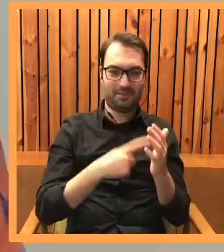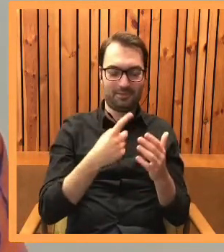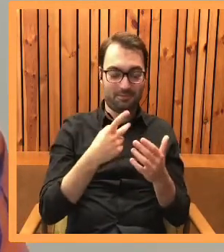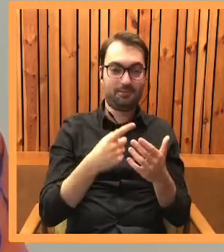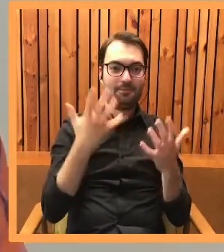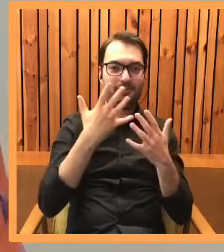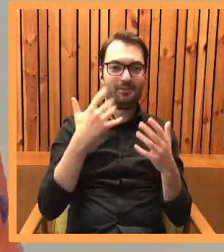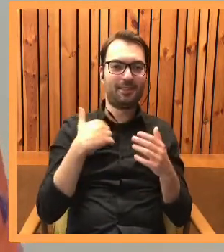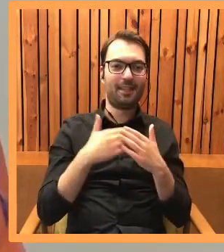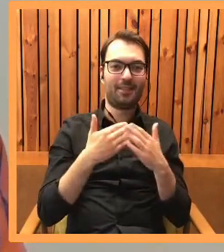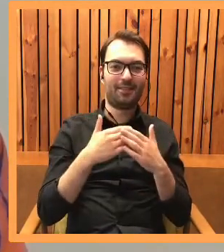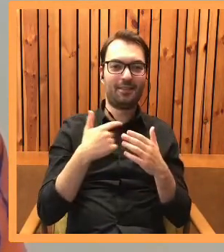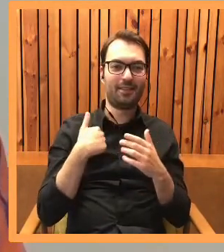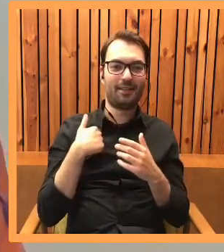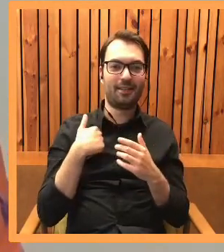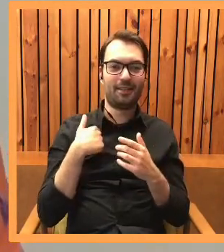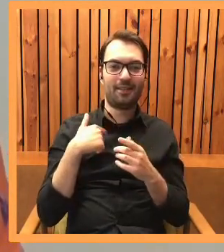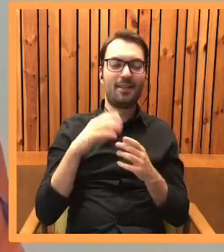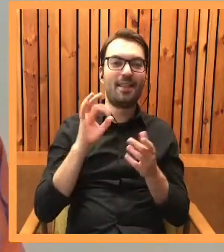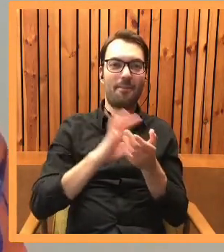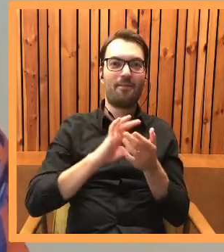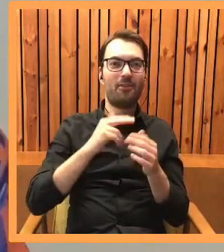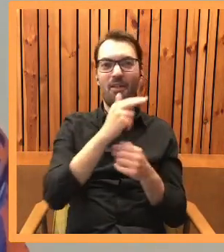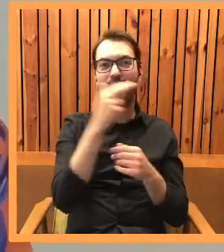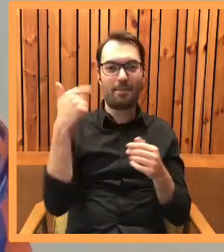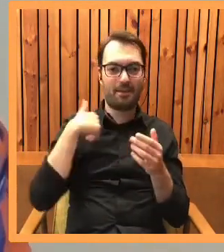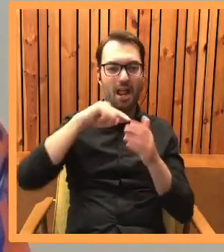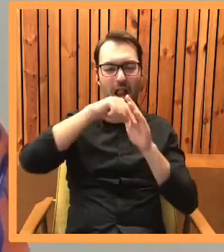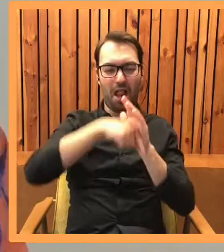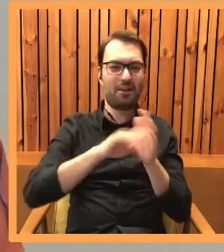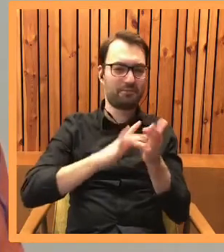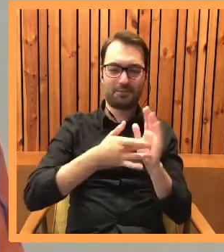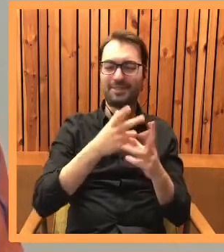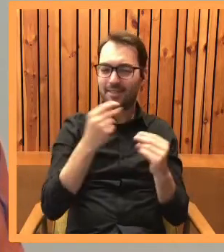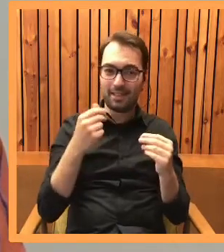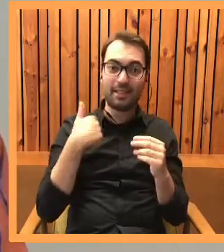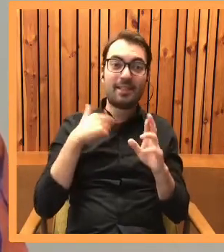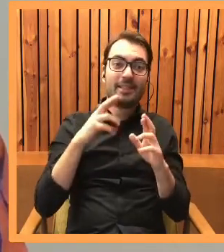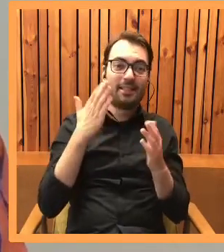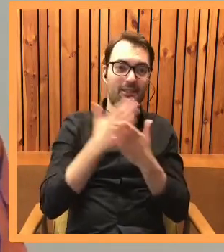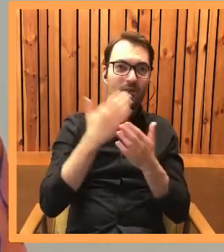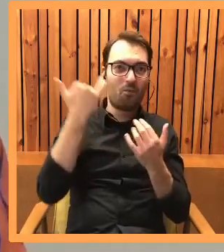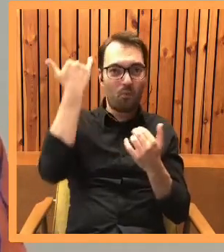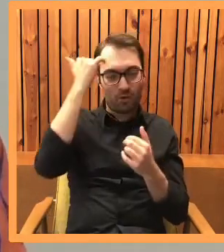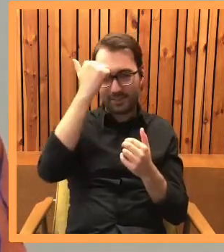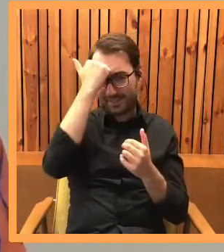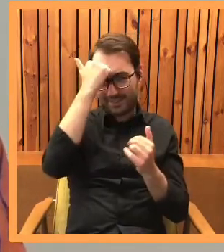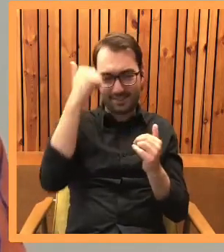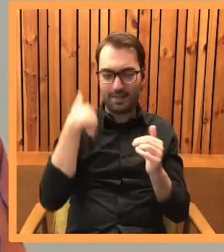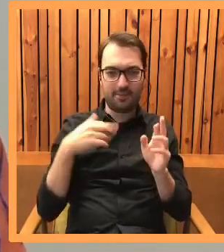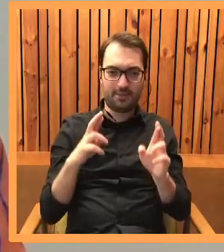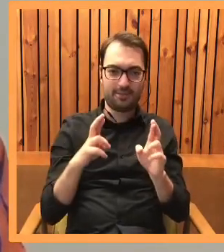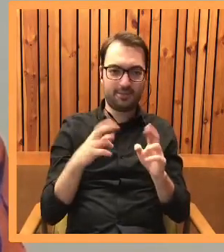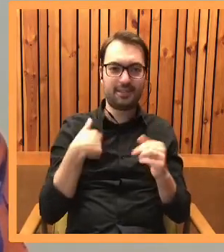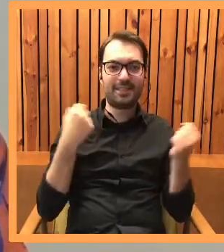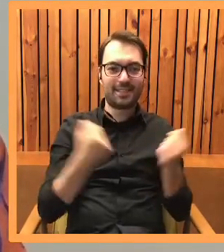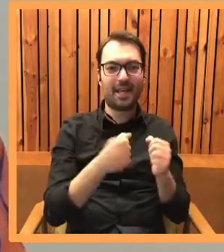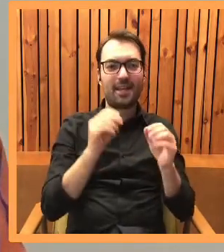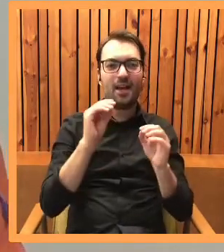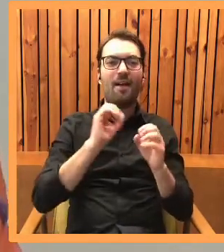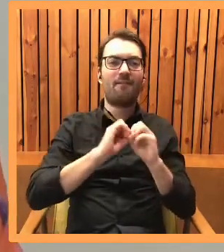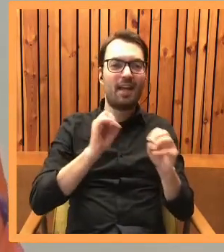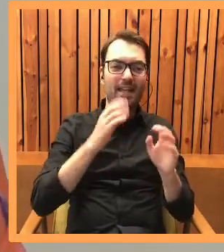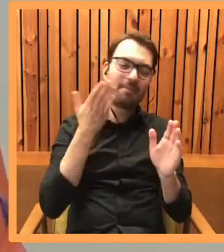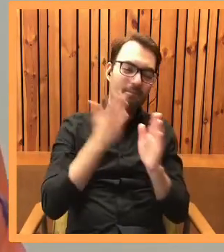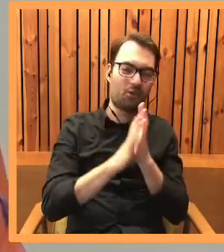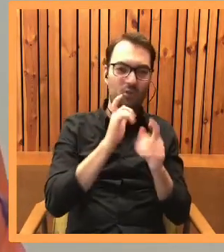Zdecydowanie nie powiedziałam wszystkiego, co można było na ten temat powiedzieć. Mam nadzieję, nie popełniłam żadnej gafy. Starałam się to opisać jak najprostszymi